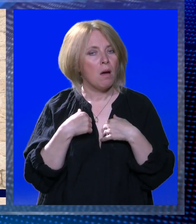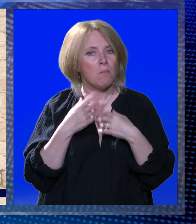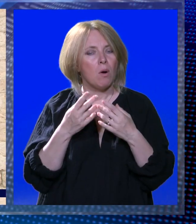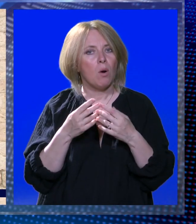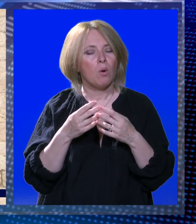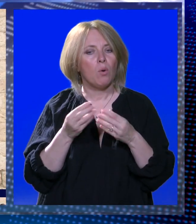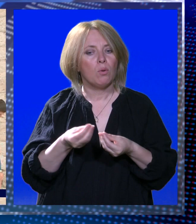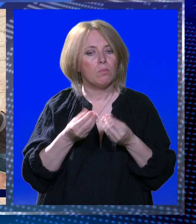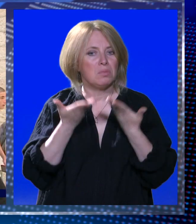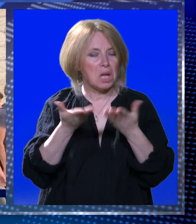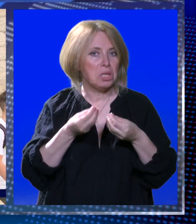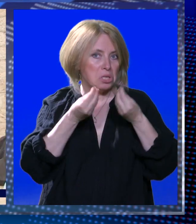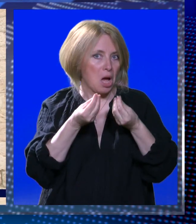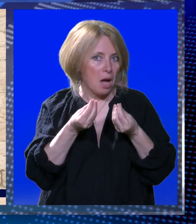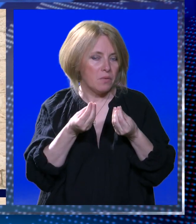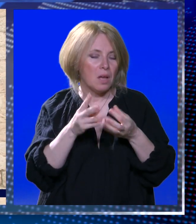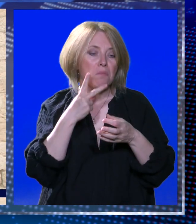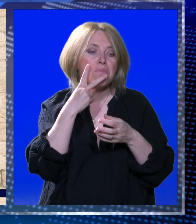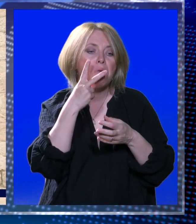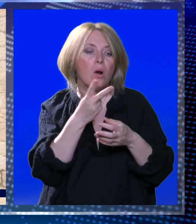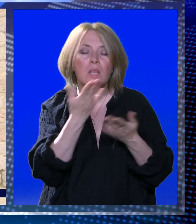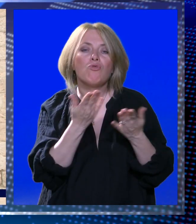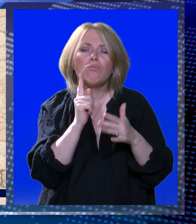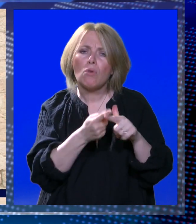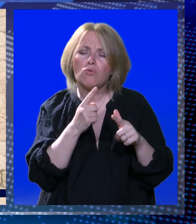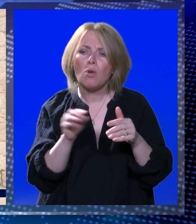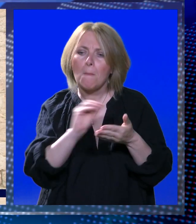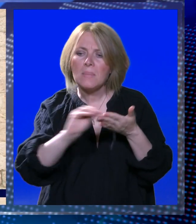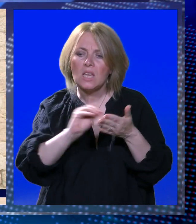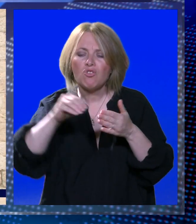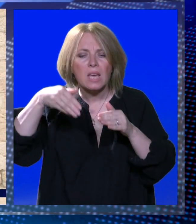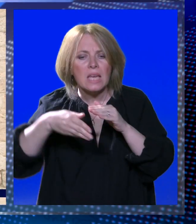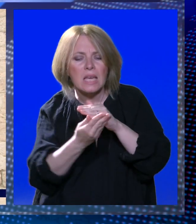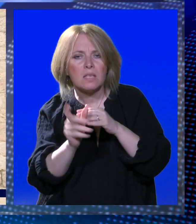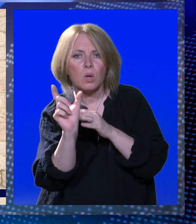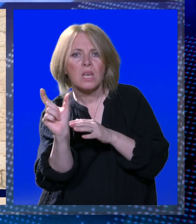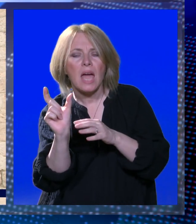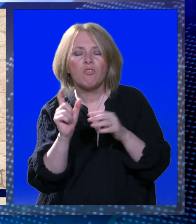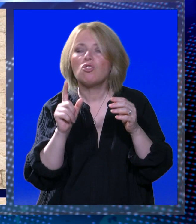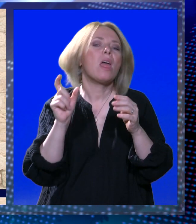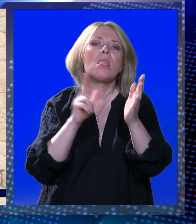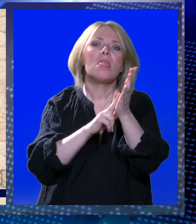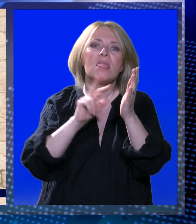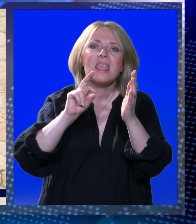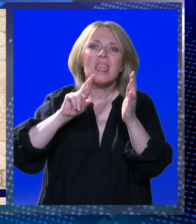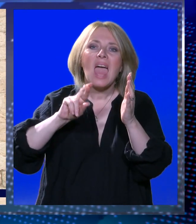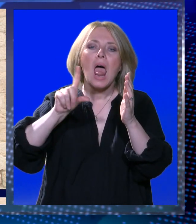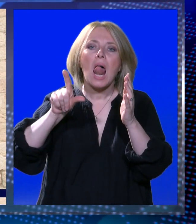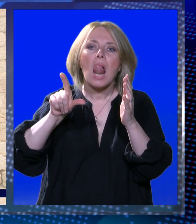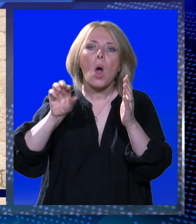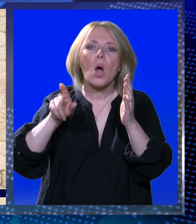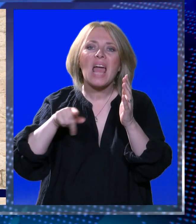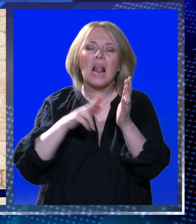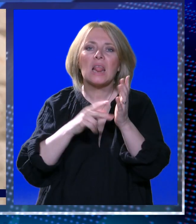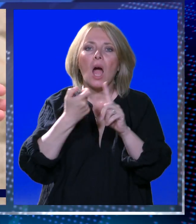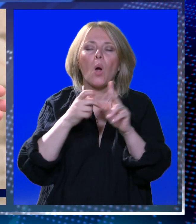jednostavno otvore internet i da napišu nelojana konkurencija i tamo će pronaći apsolutno sve segmente u čemu je orkestar